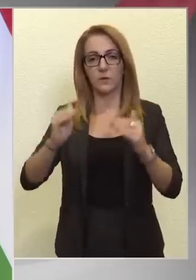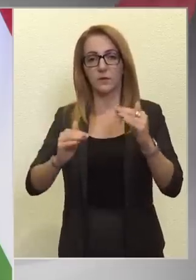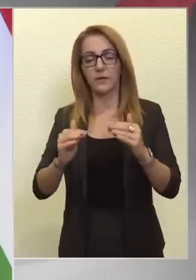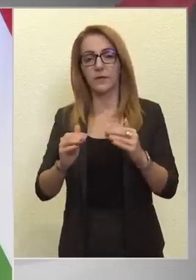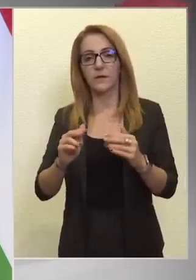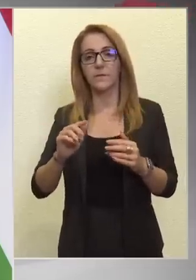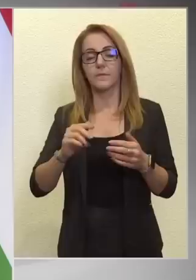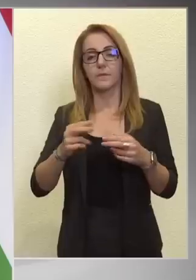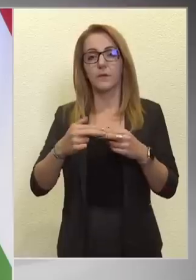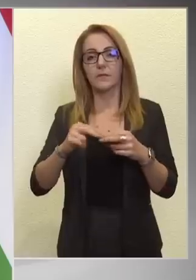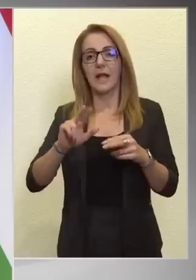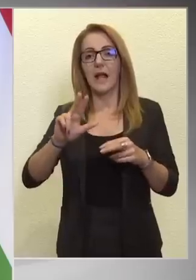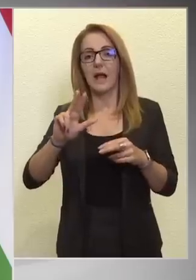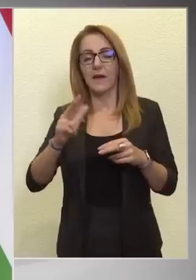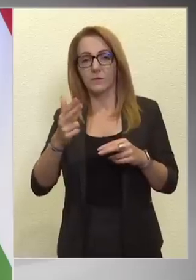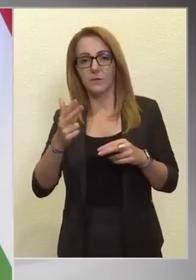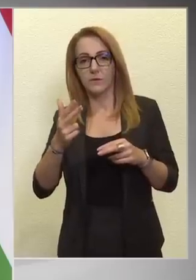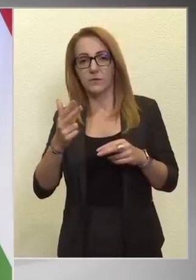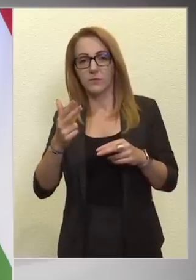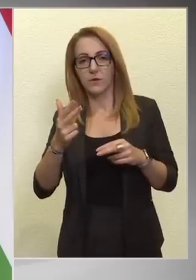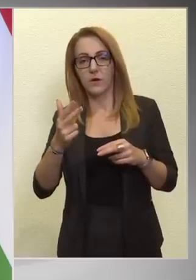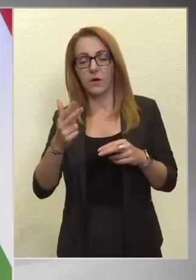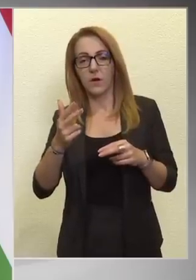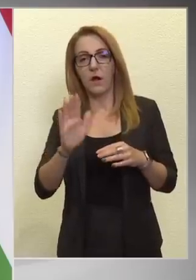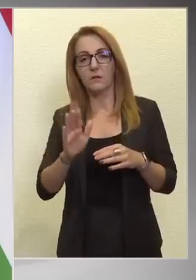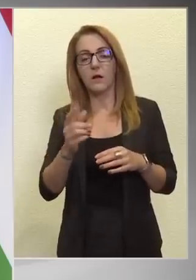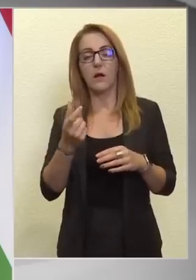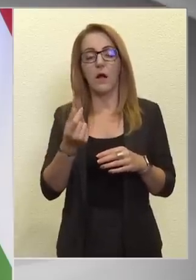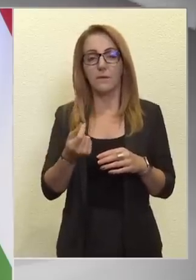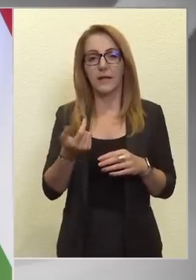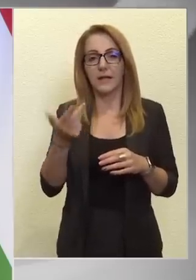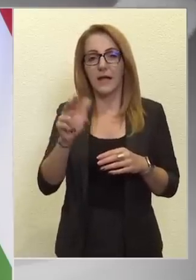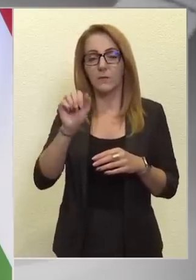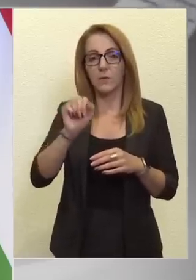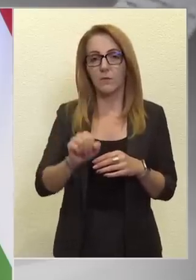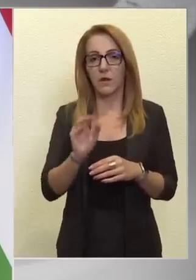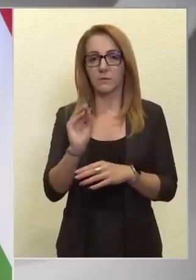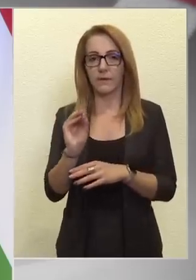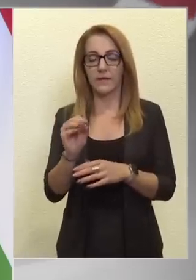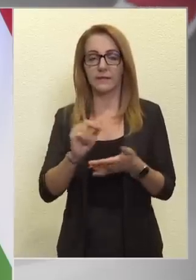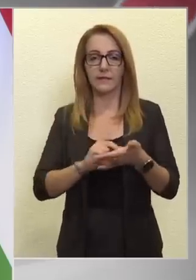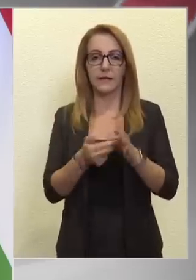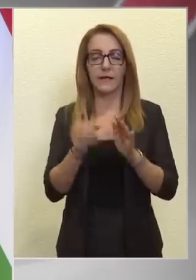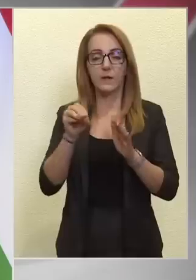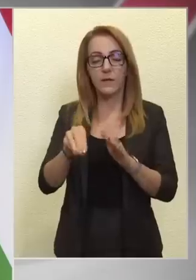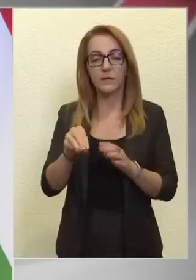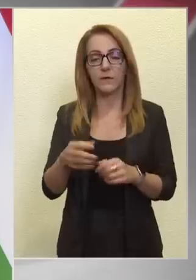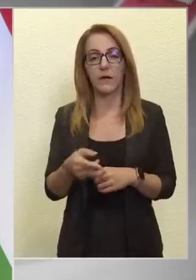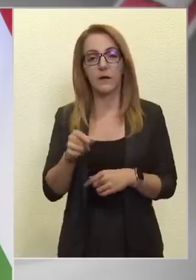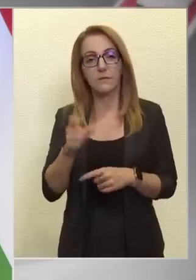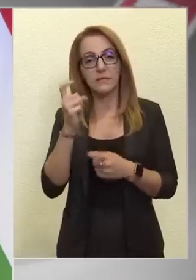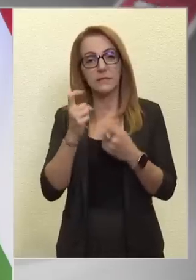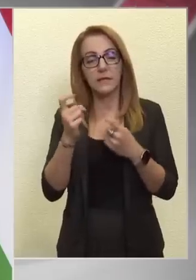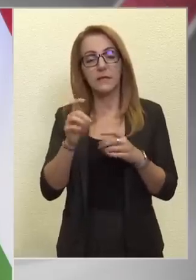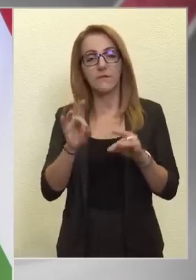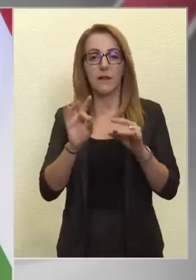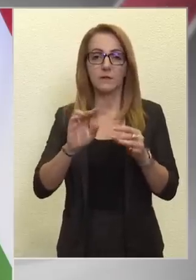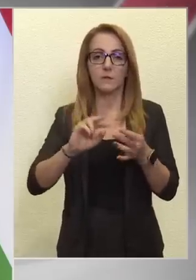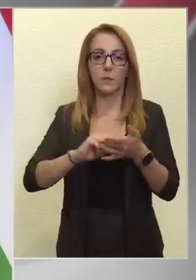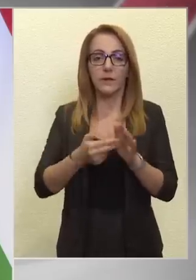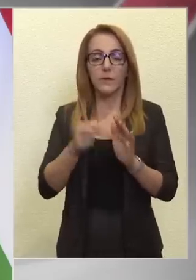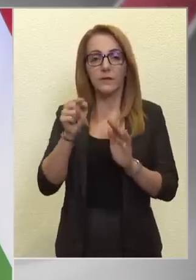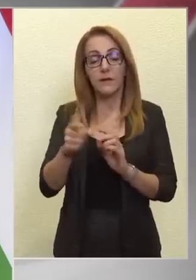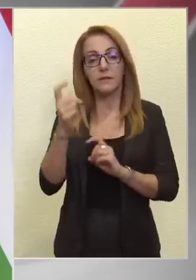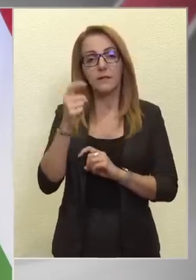közel háromszoros a anynak, amelyen összesen három hónap alatt bejelentkeztek a kerületbe, ami szerintem azért, vagy a választókerületbe,